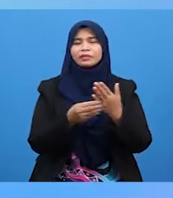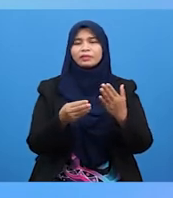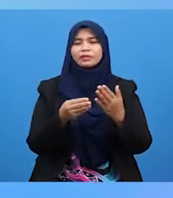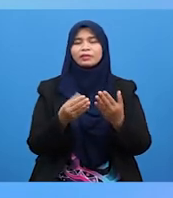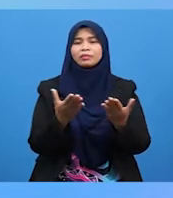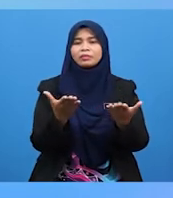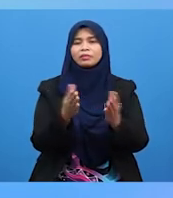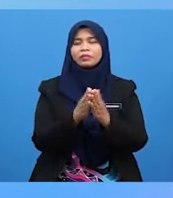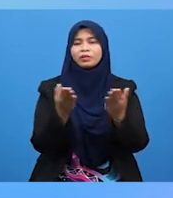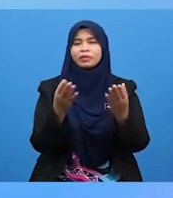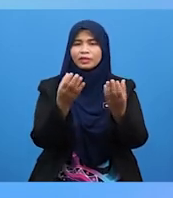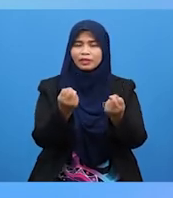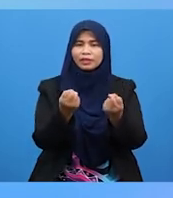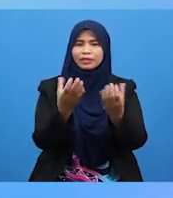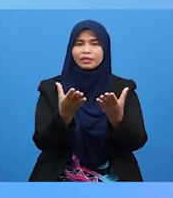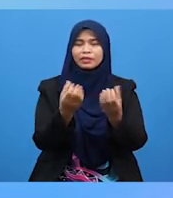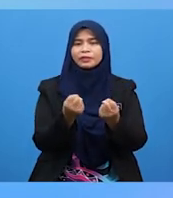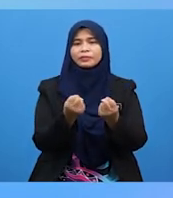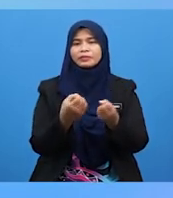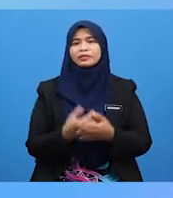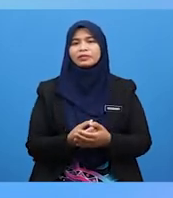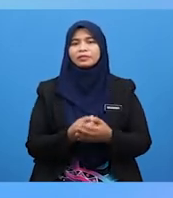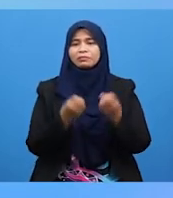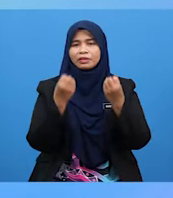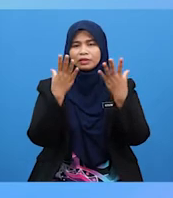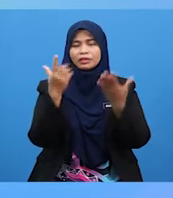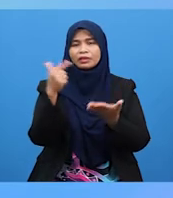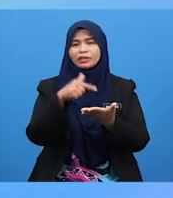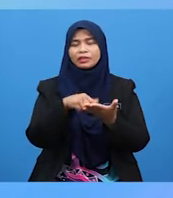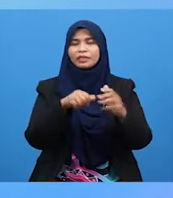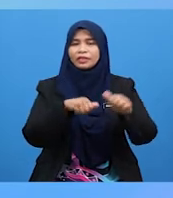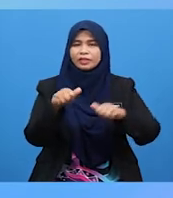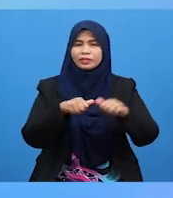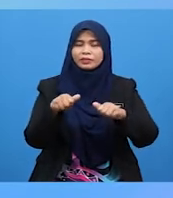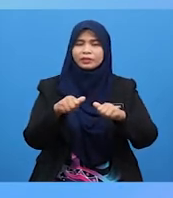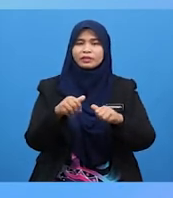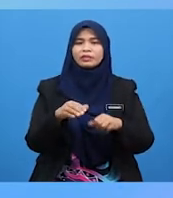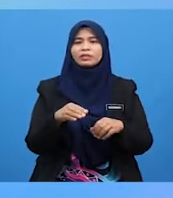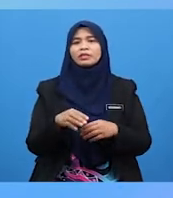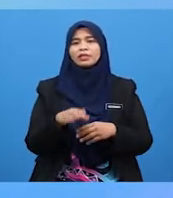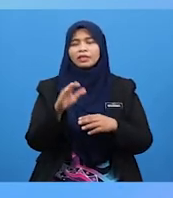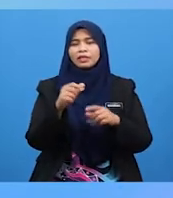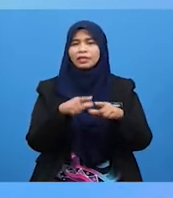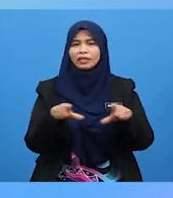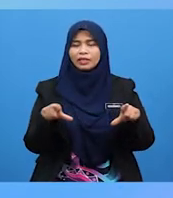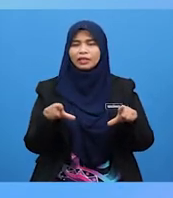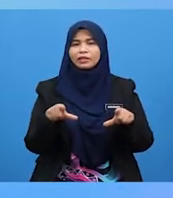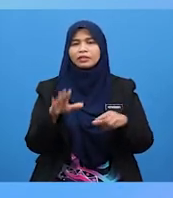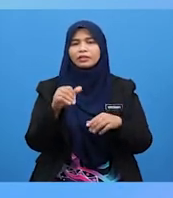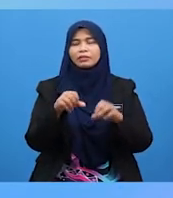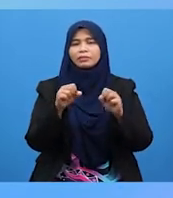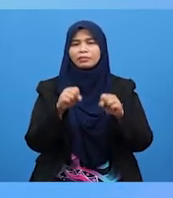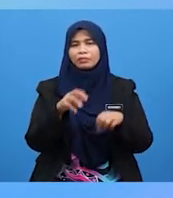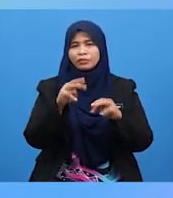membuka dan menggenggam tangan Banyak lagi aktiviti motor halus yang boleh